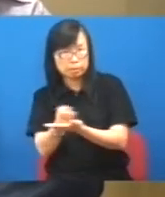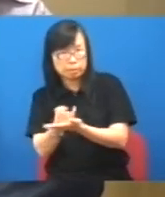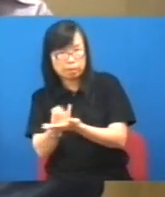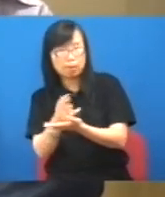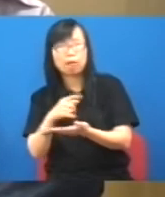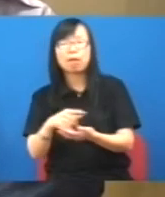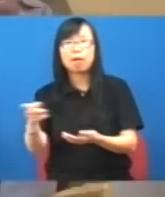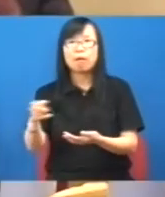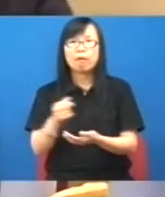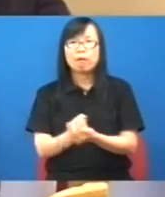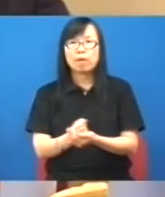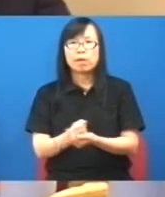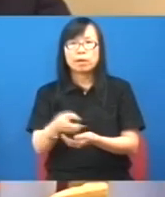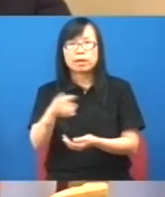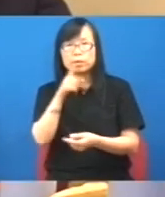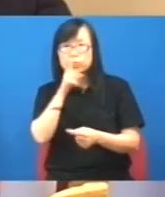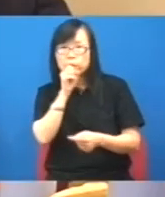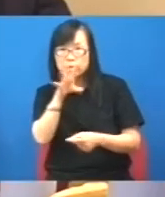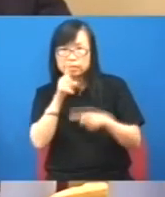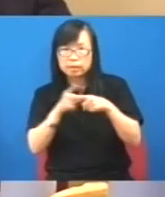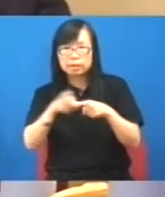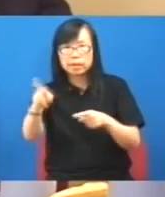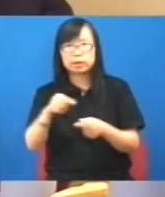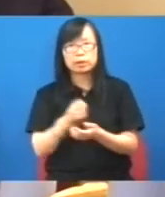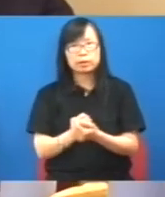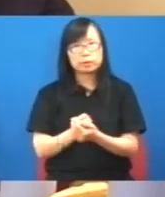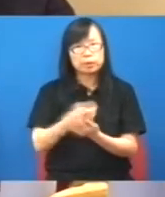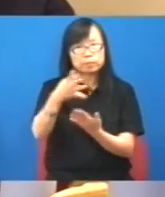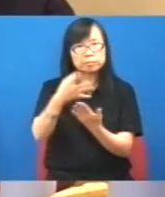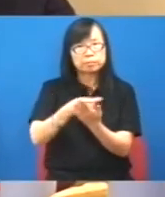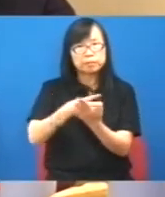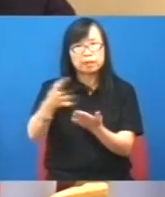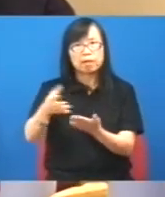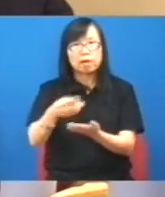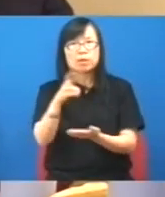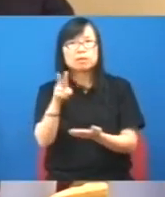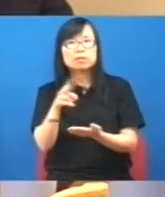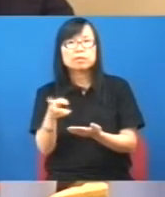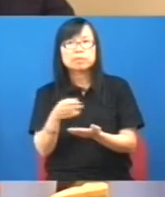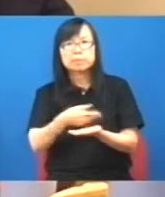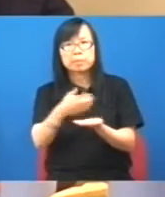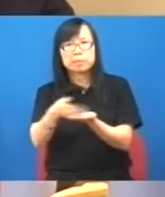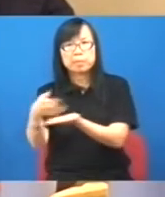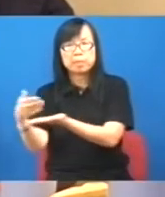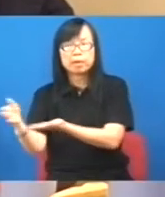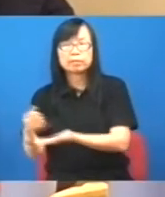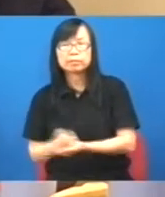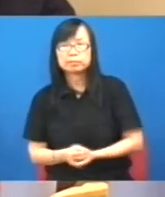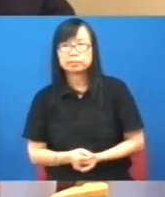你說事實的時候是說原則你說2,200元很少不如就這樣派免得又要搞面試